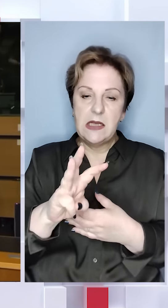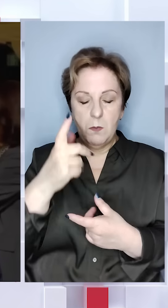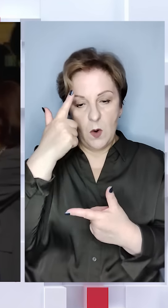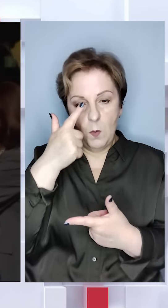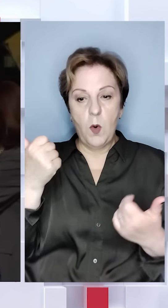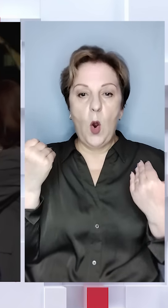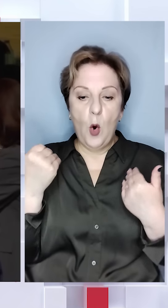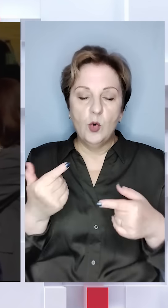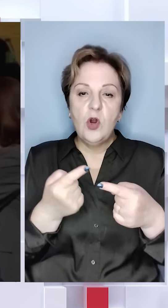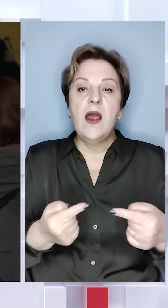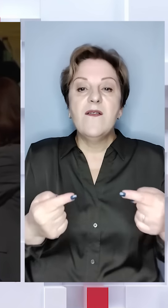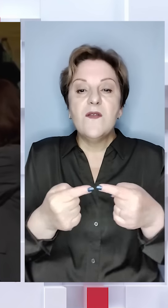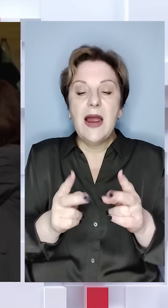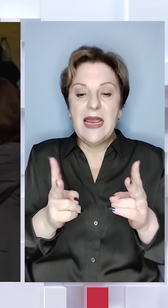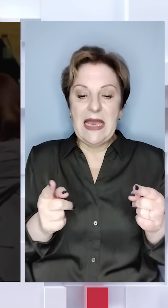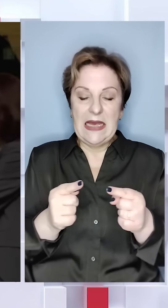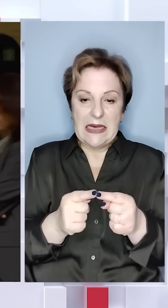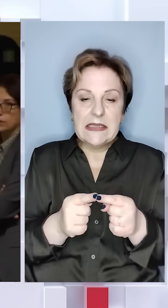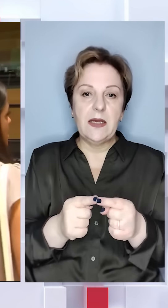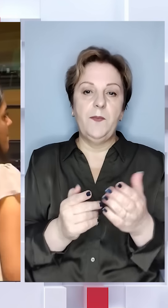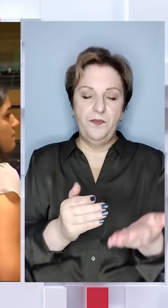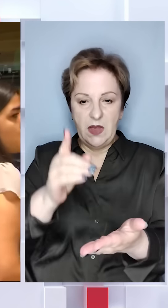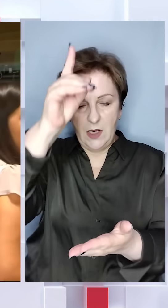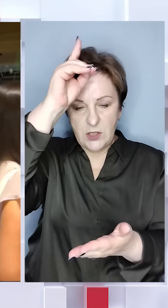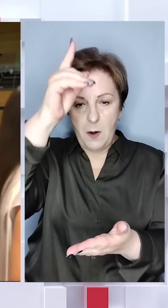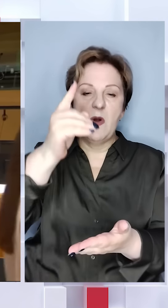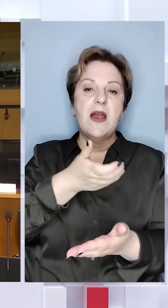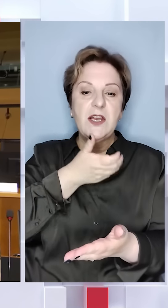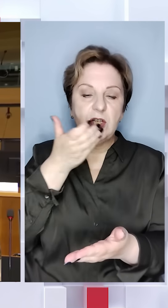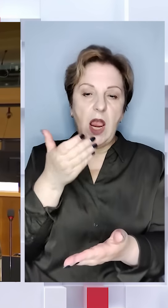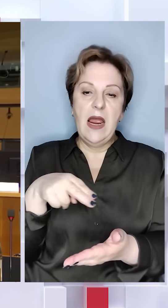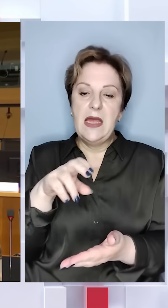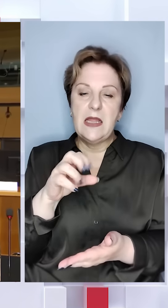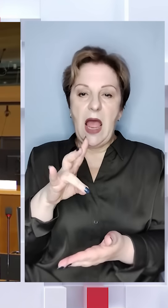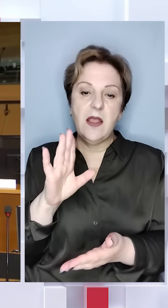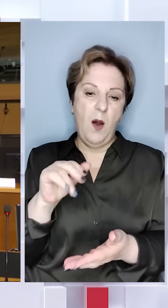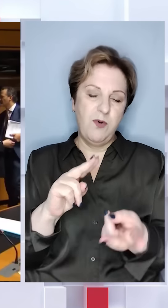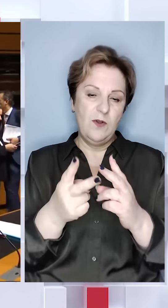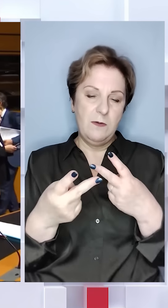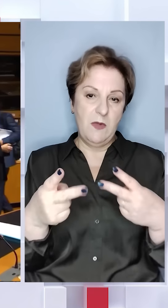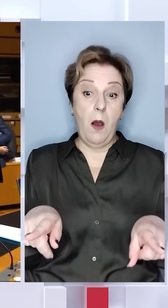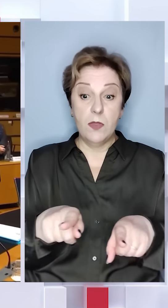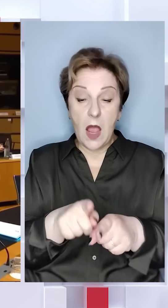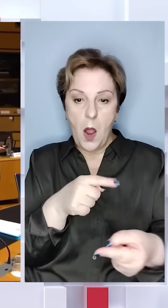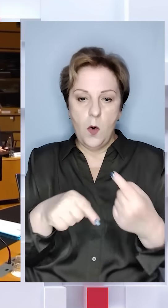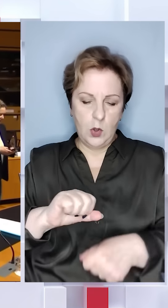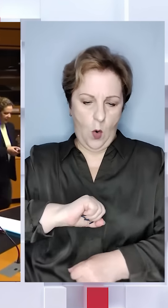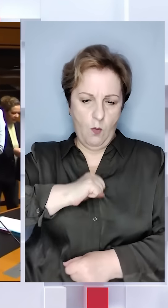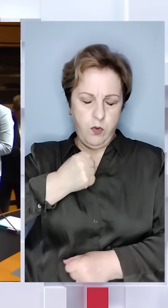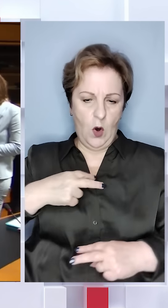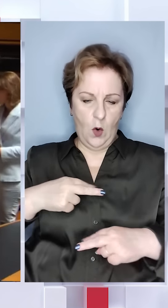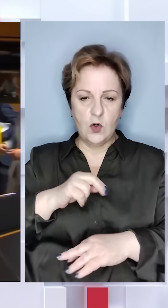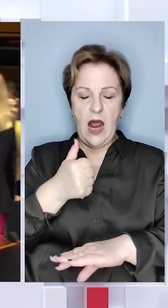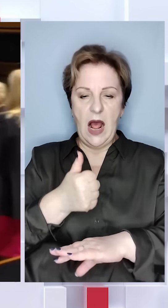повідомляють, що вже і визначено, як і саме – це Німеччина, Чехія, Данія, потім їх змінять інші. Таким поворотом обурена